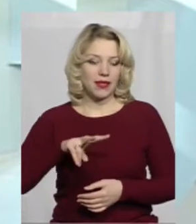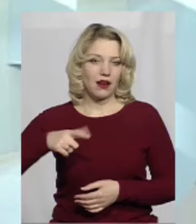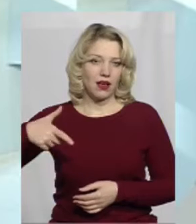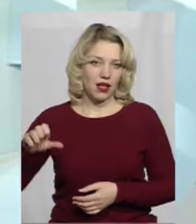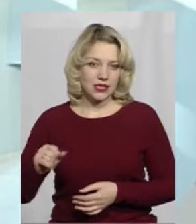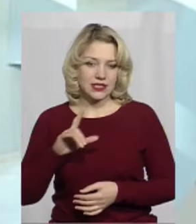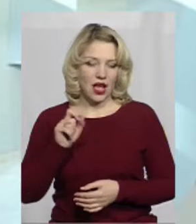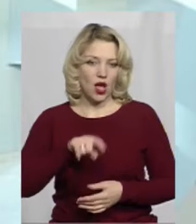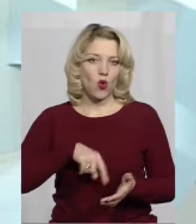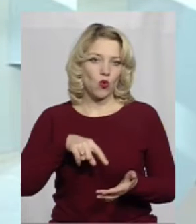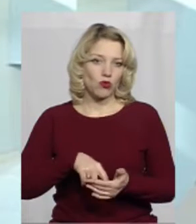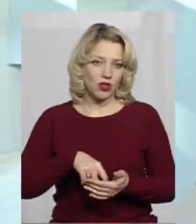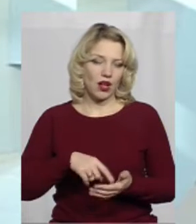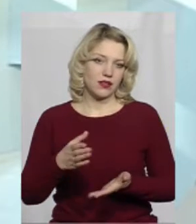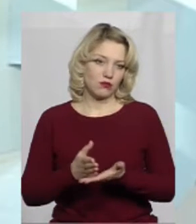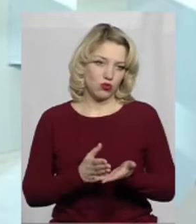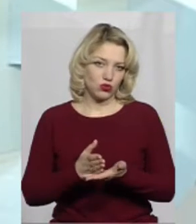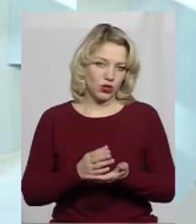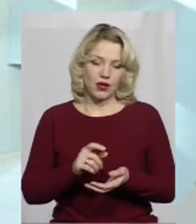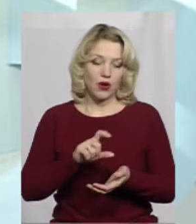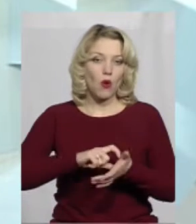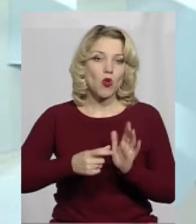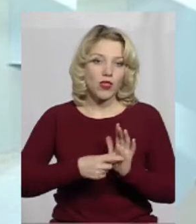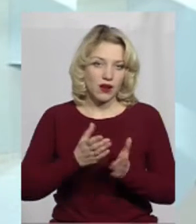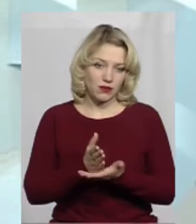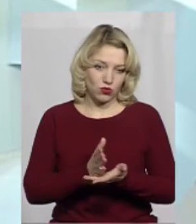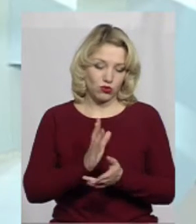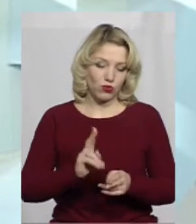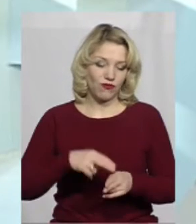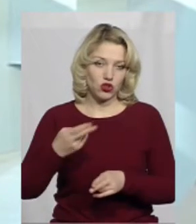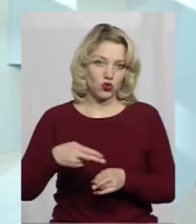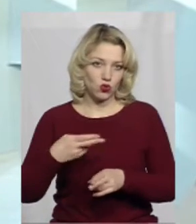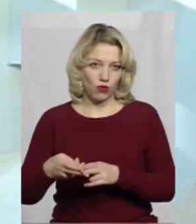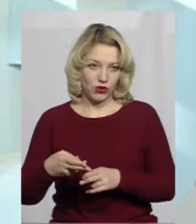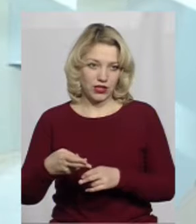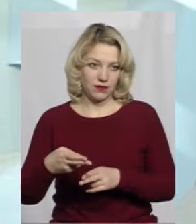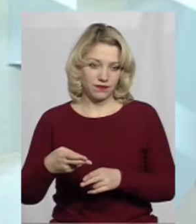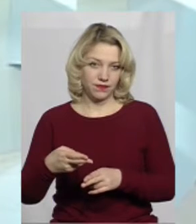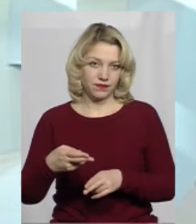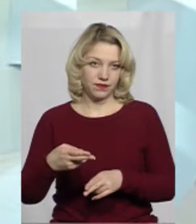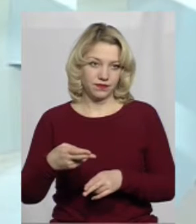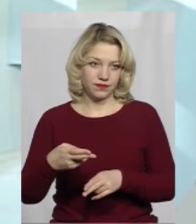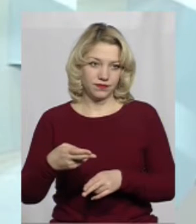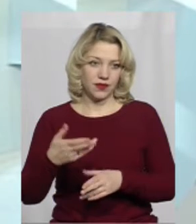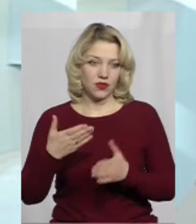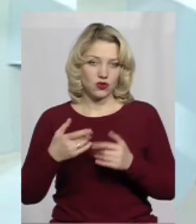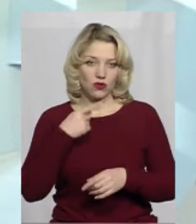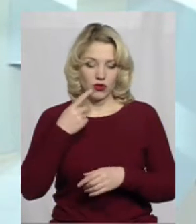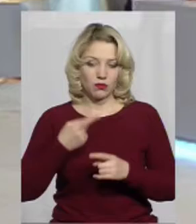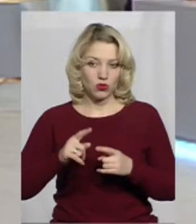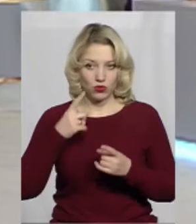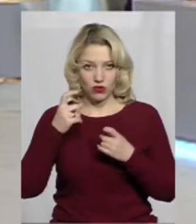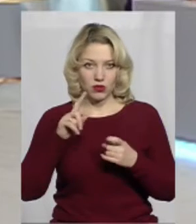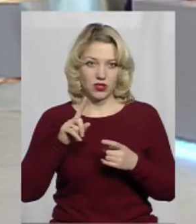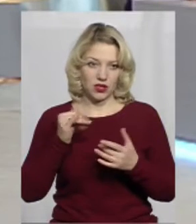житлово-комунальні послуги, і, відповідно, будемо відшкодовувати, напевне, якщо говорити про ту